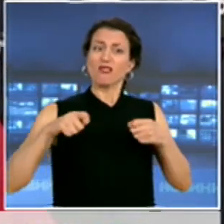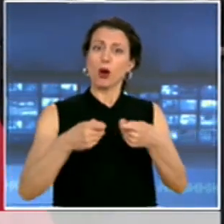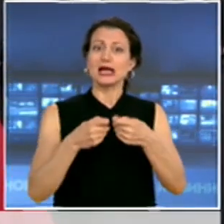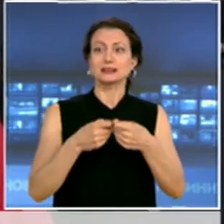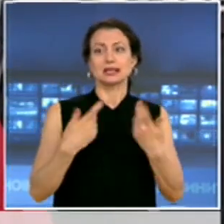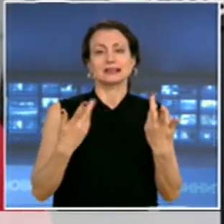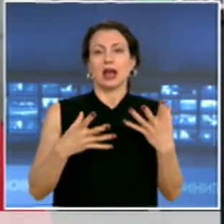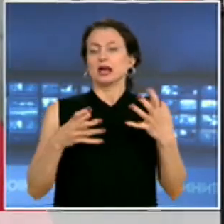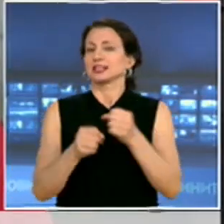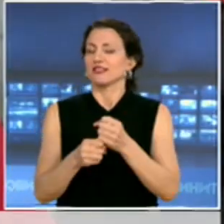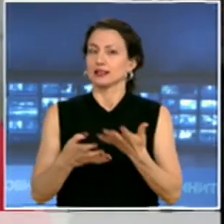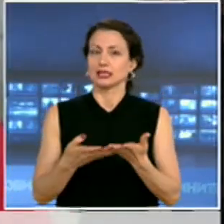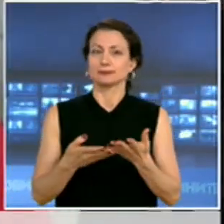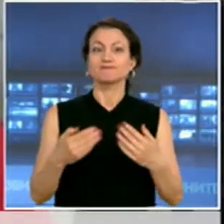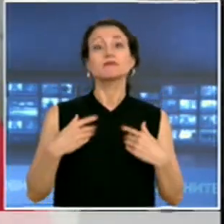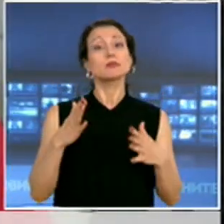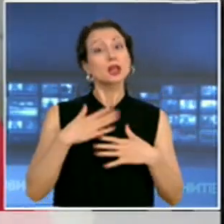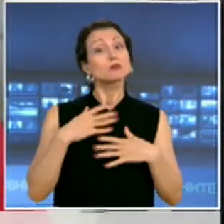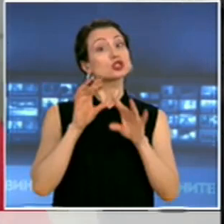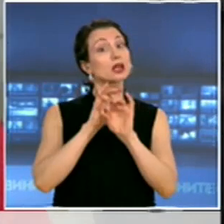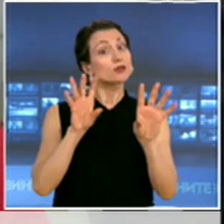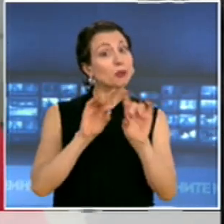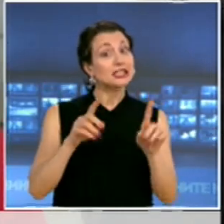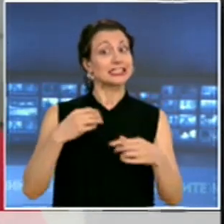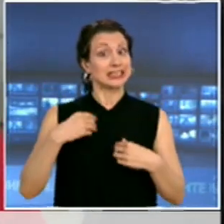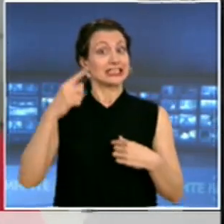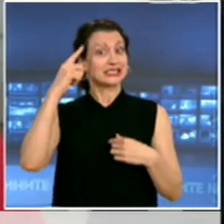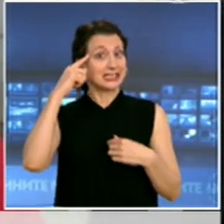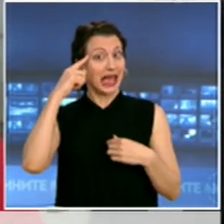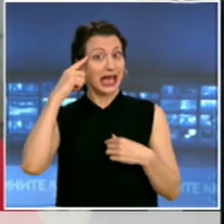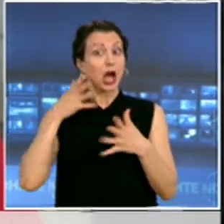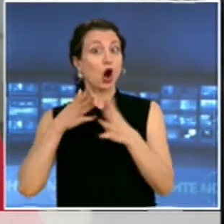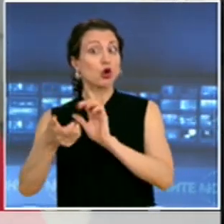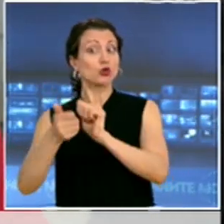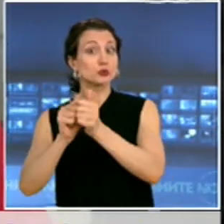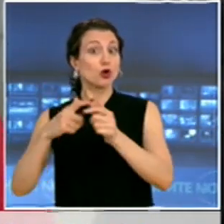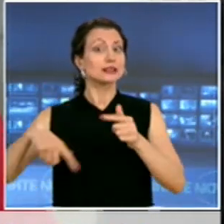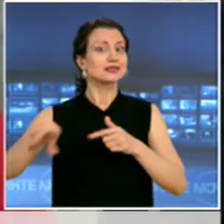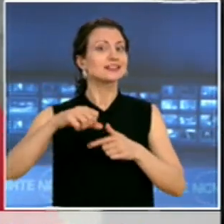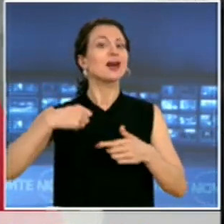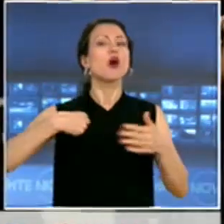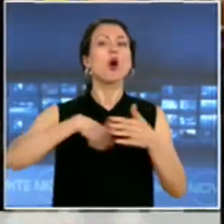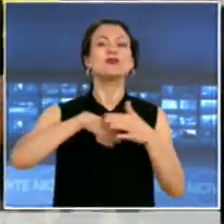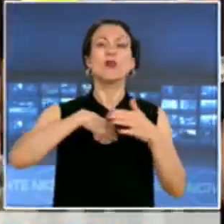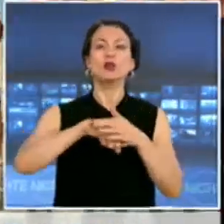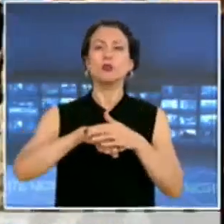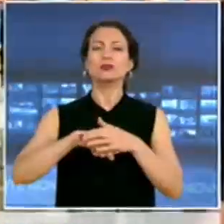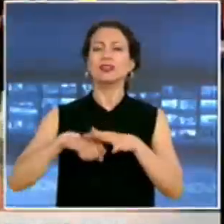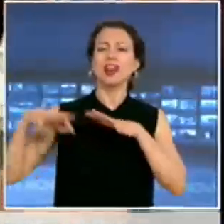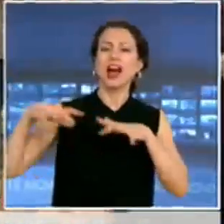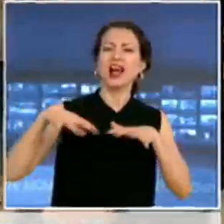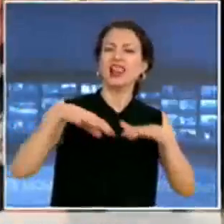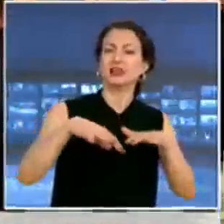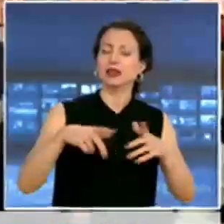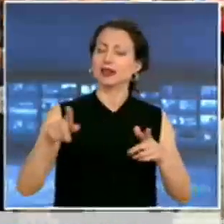такава информация, че ще има платени хора, хора от спортните среди, хора от футболните гидки. Вчера от две